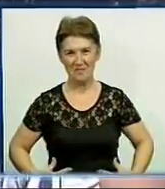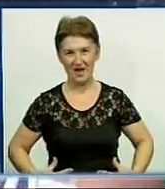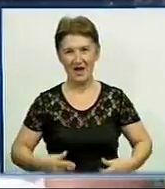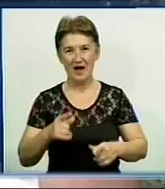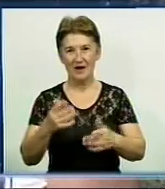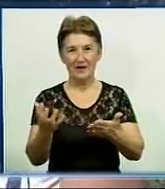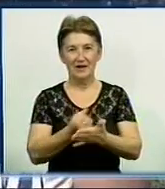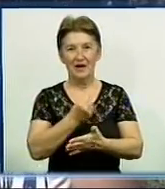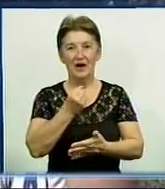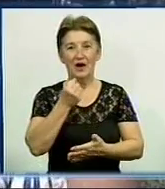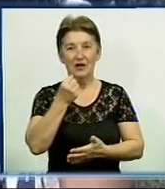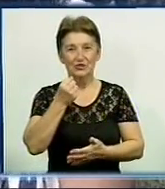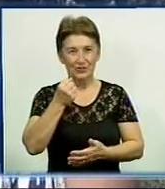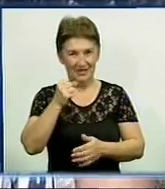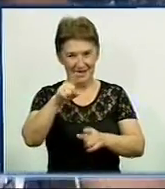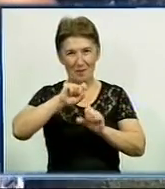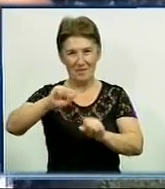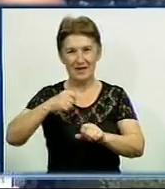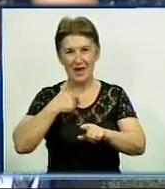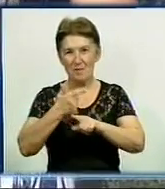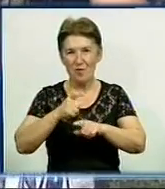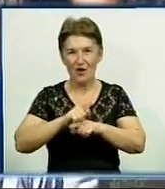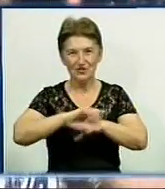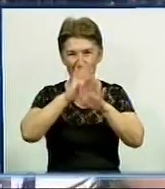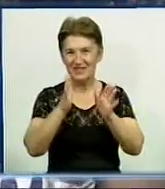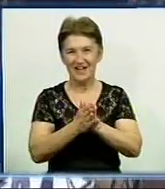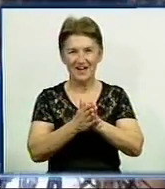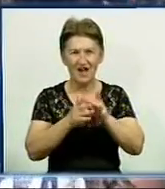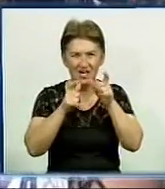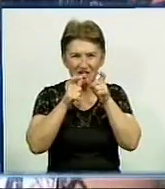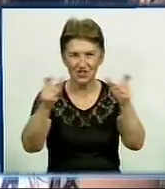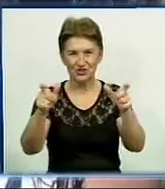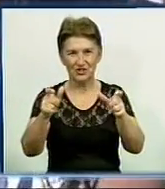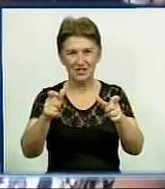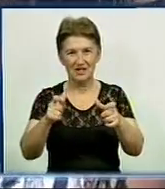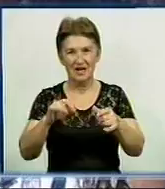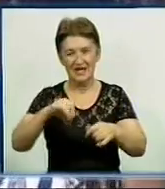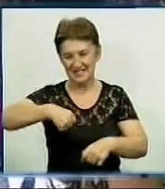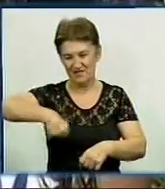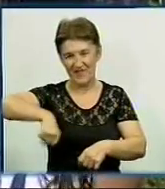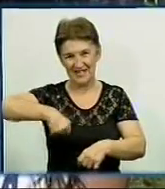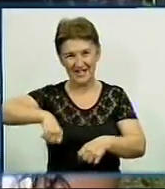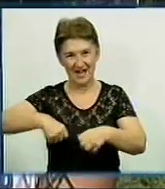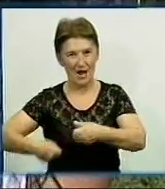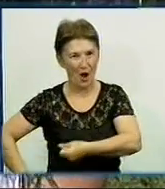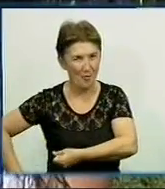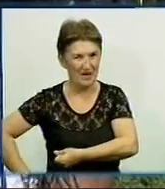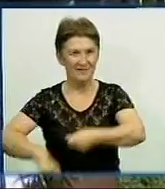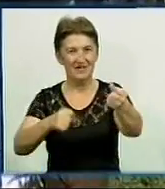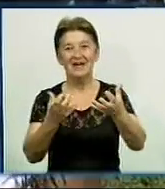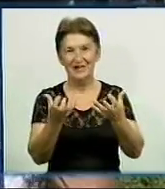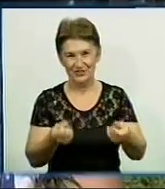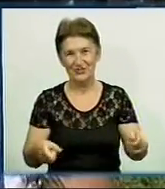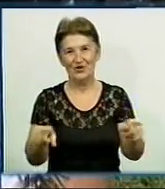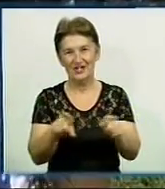болейщик», тому що я краще всіх кричала. Я ще обливала всіх із віду, було прикольно, круто. Ще хочу